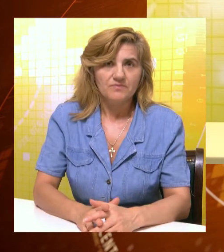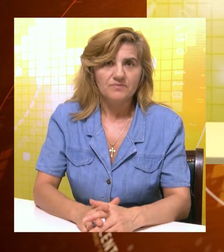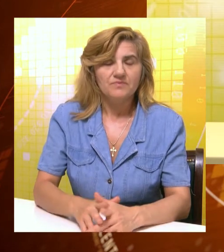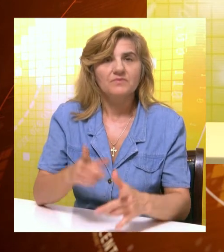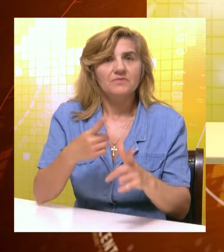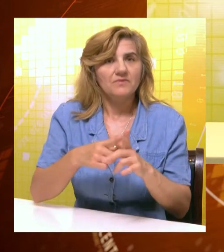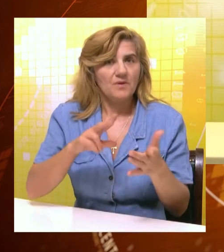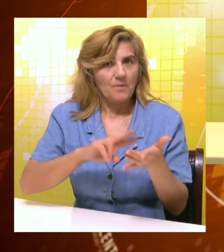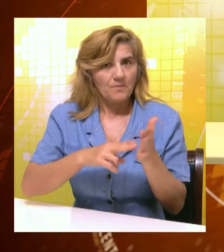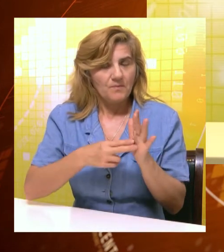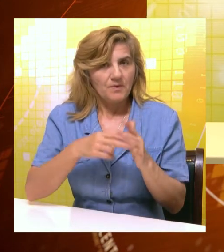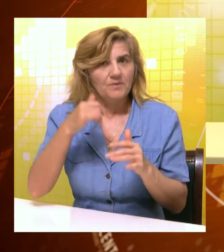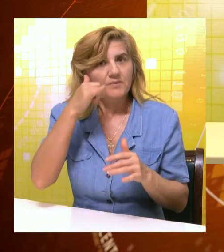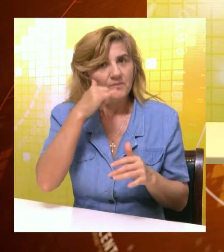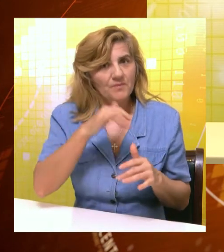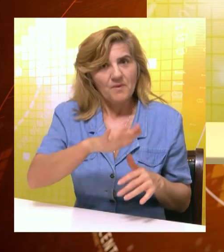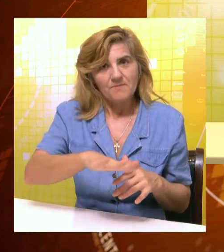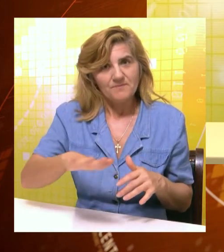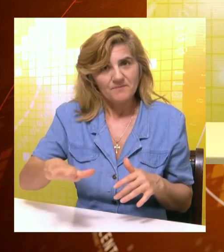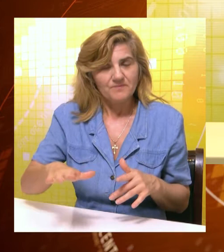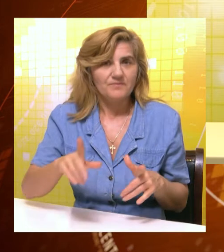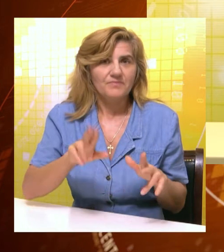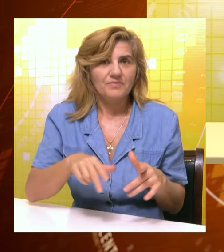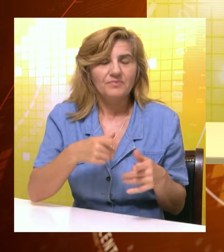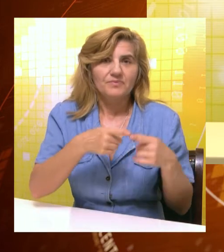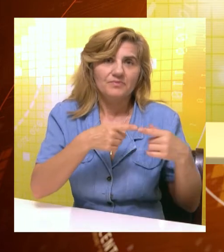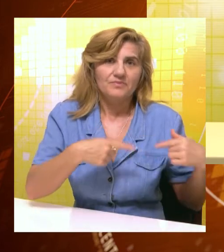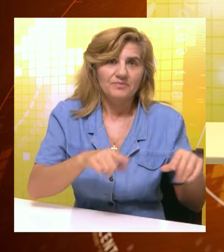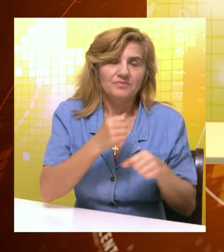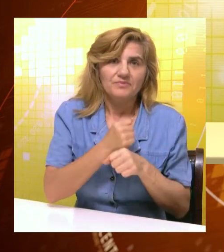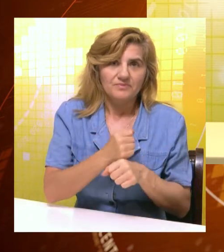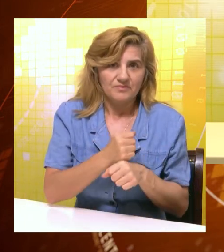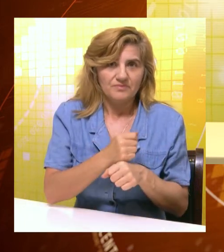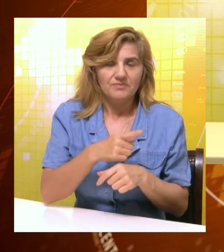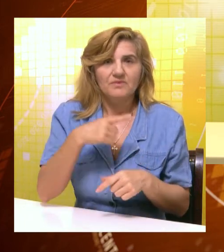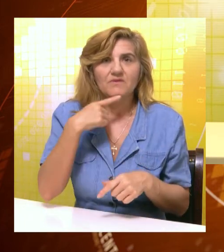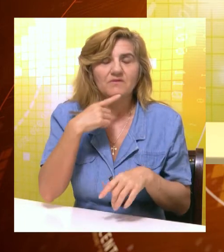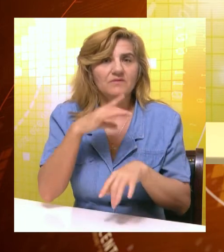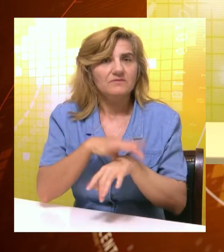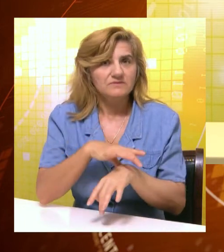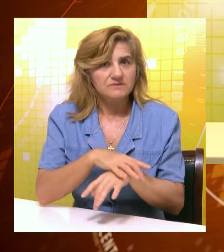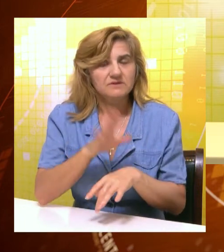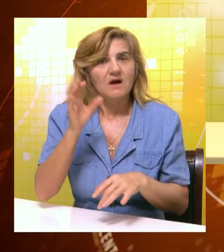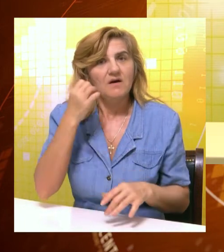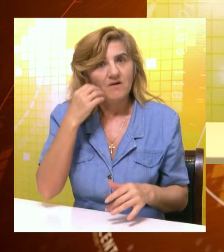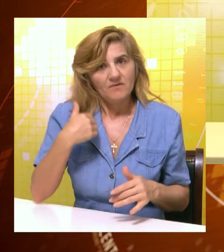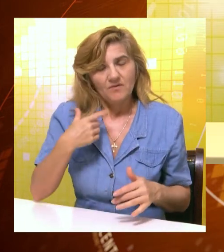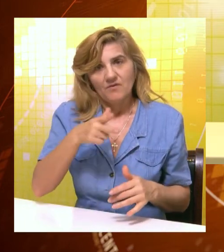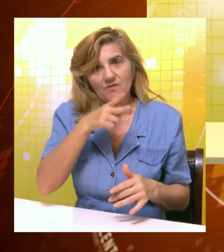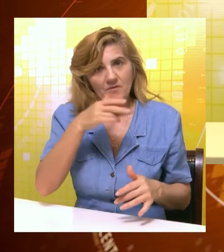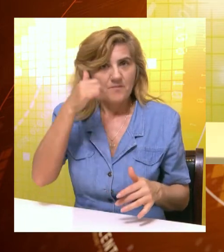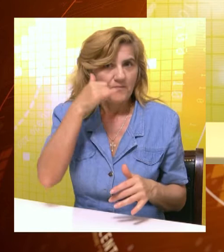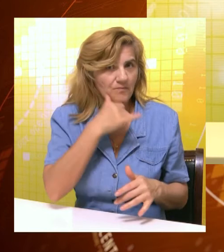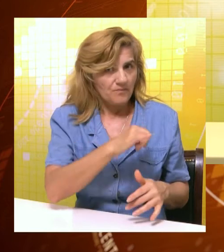Prilikom planiranja putovanja sa malom decom moraju biti sprovedene posebne mere zaštite, poručuju pediatri. Na putovanje sa